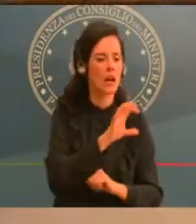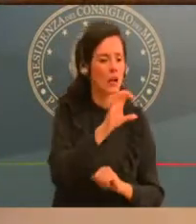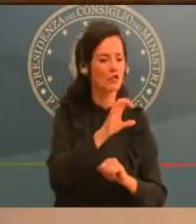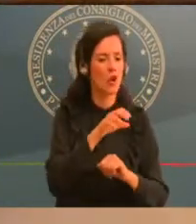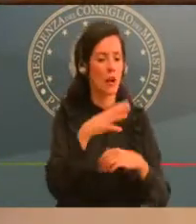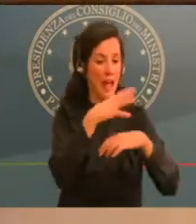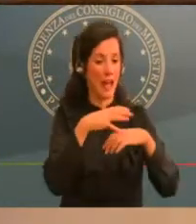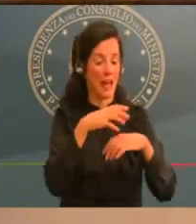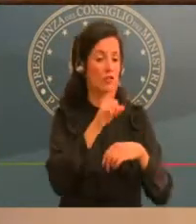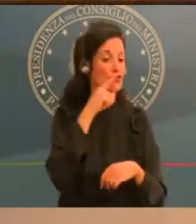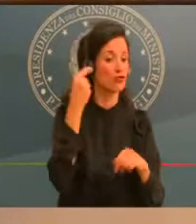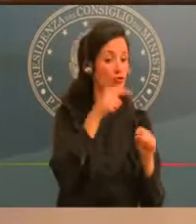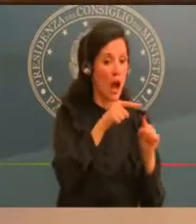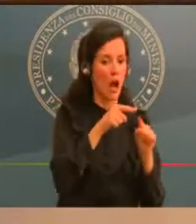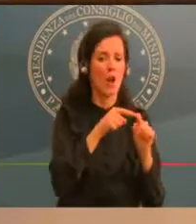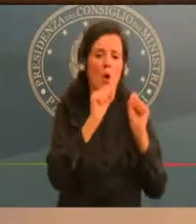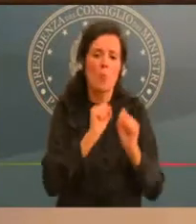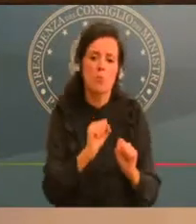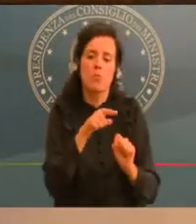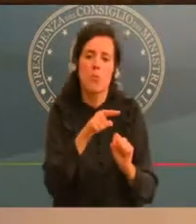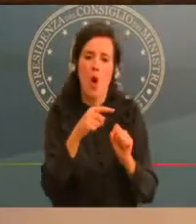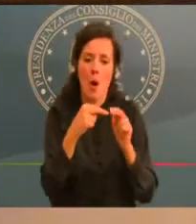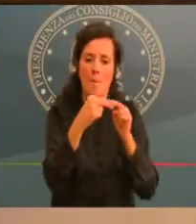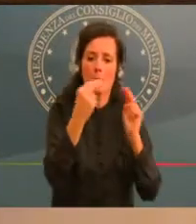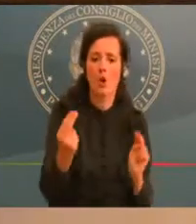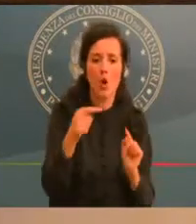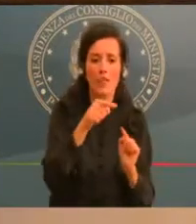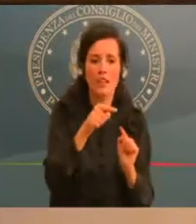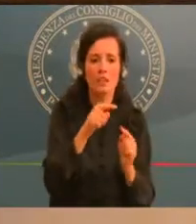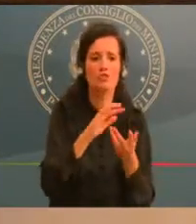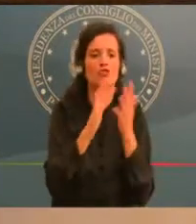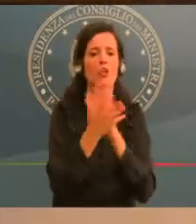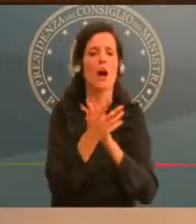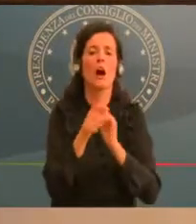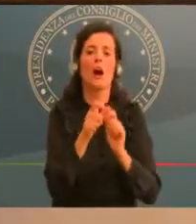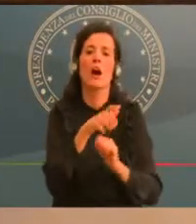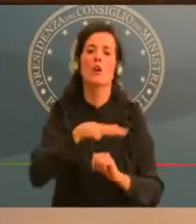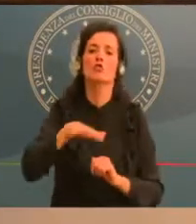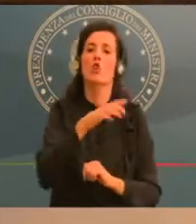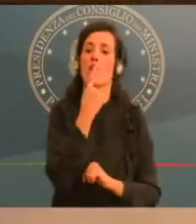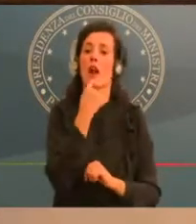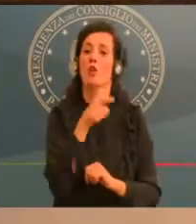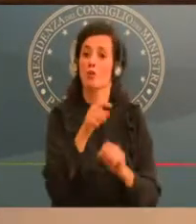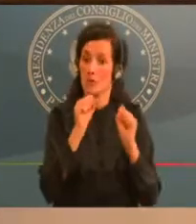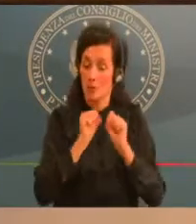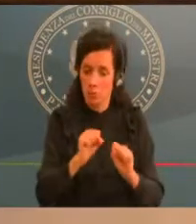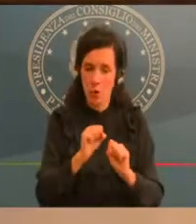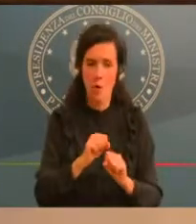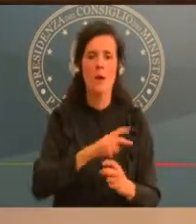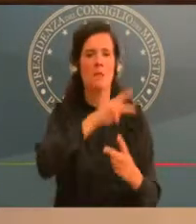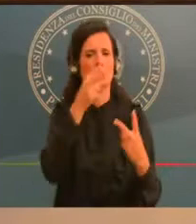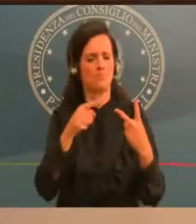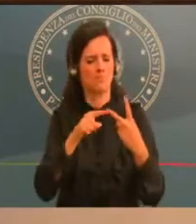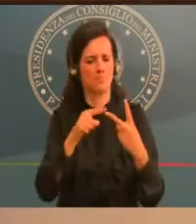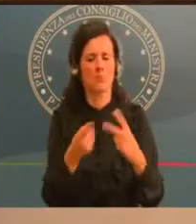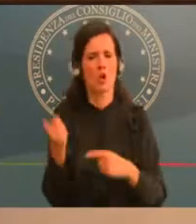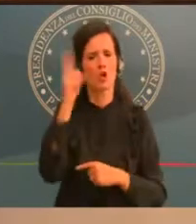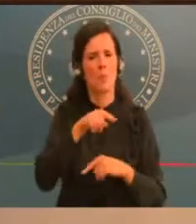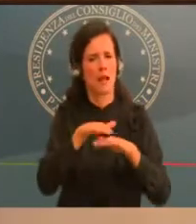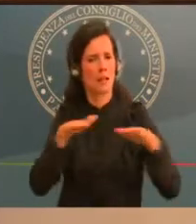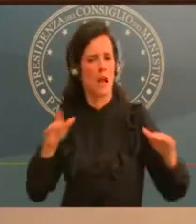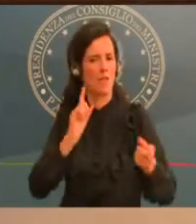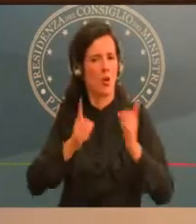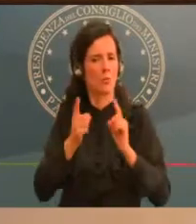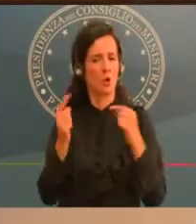sul tavolo politico di domani con i leader della maggioranza. Qualcuno le ha già prospettato la necessità di un cambio